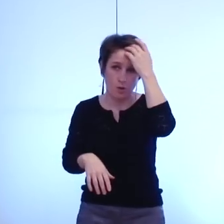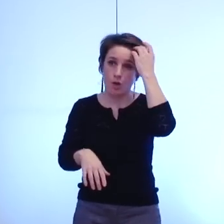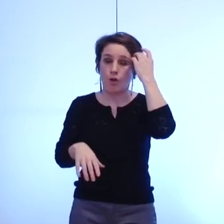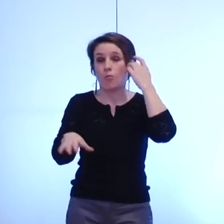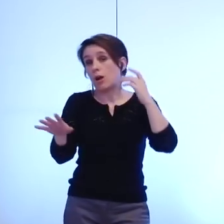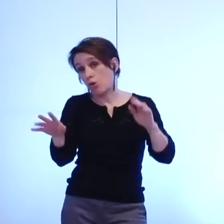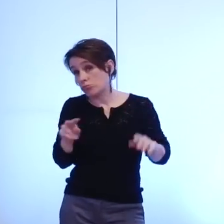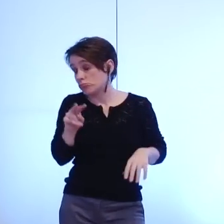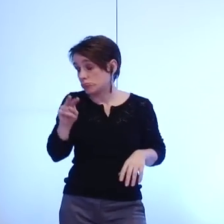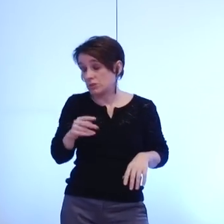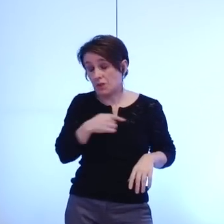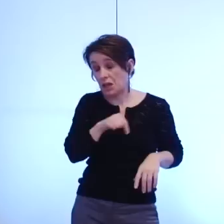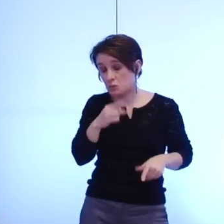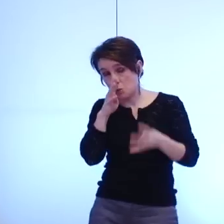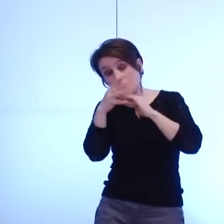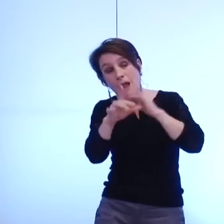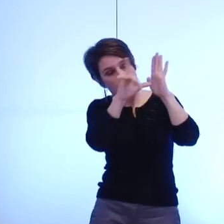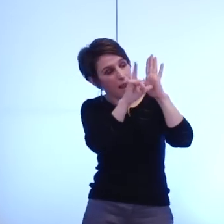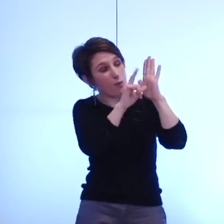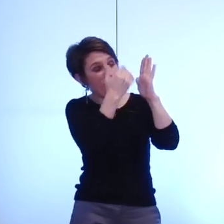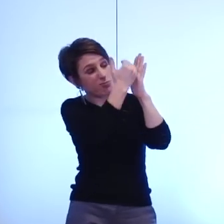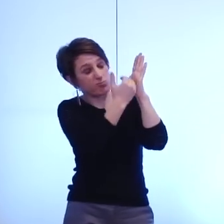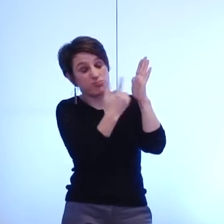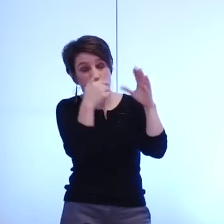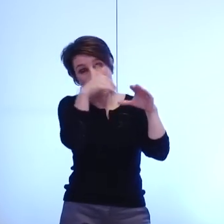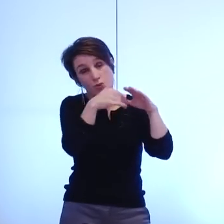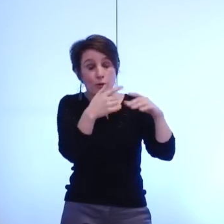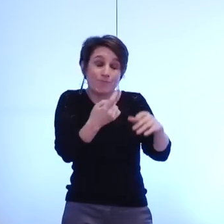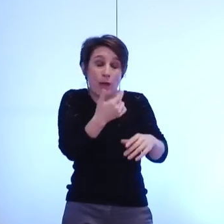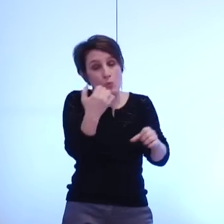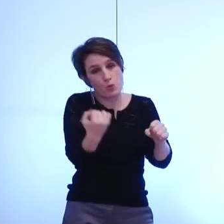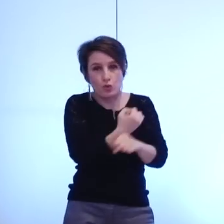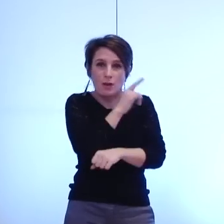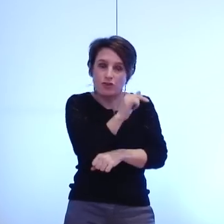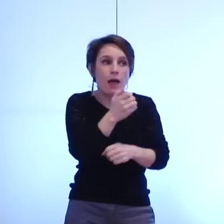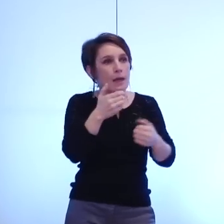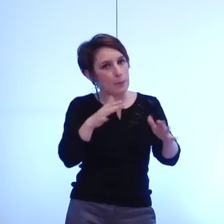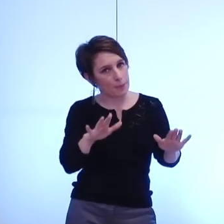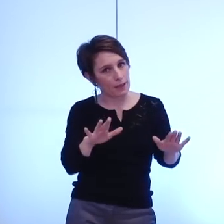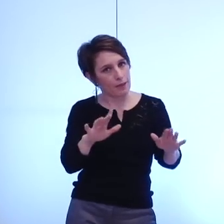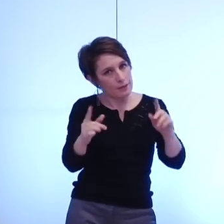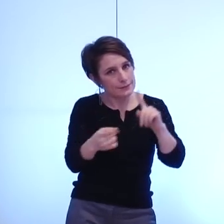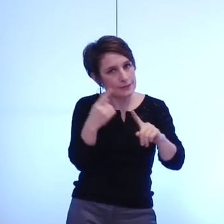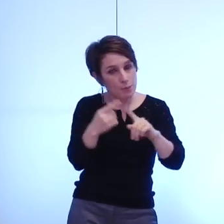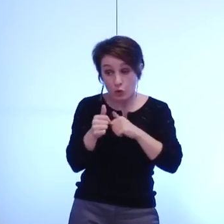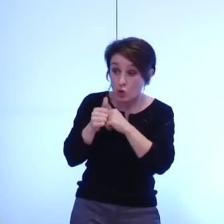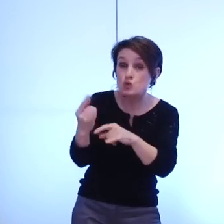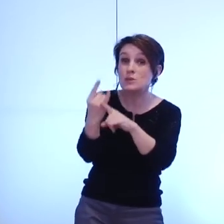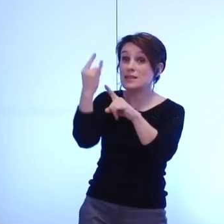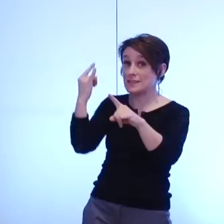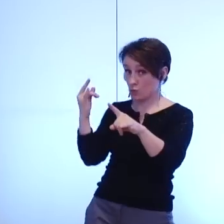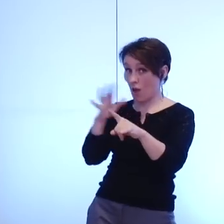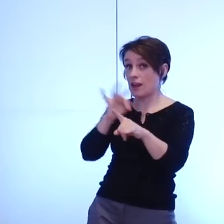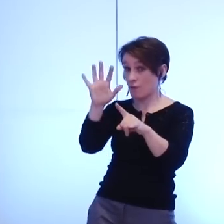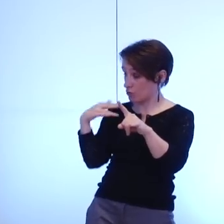regretté il faut aussi regarder l'histoire de notre pays et pour l'histoire la plus récente même lorsque des élus